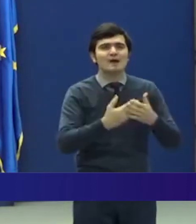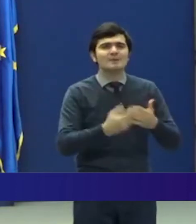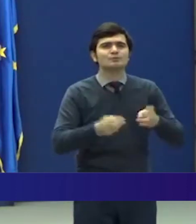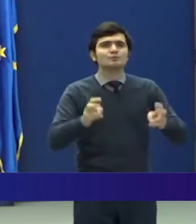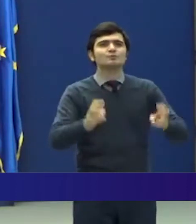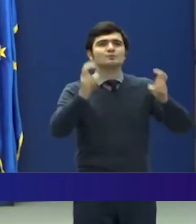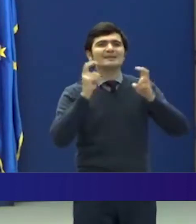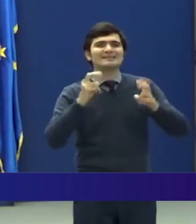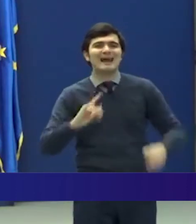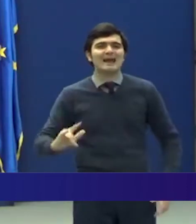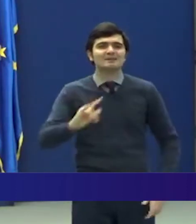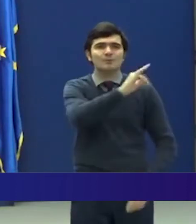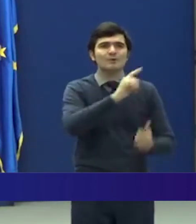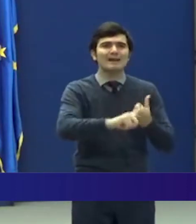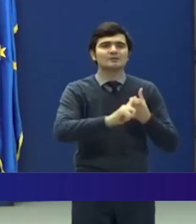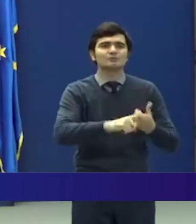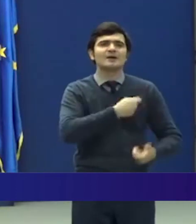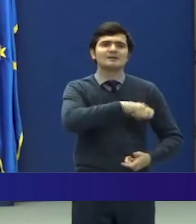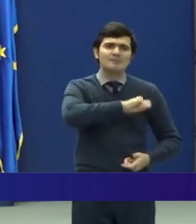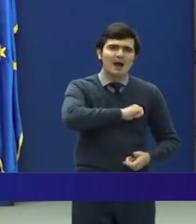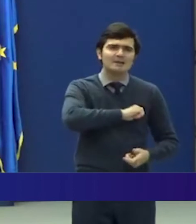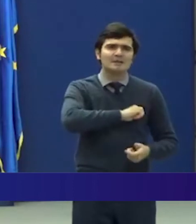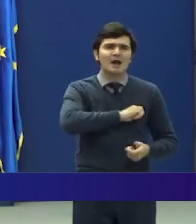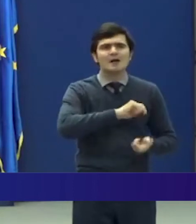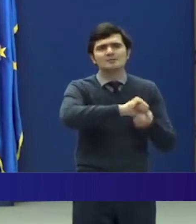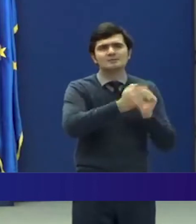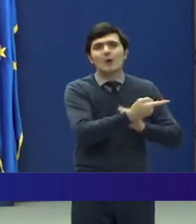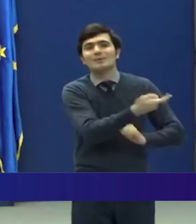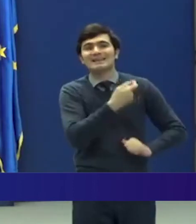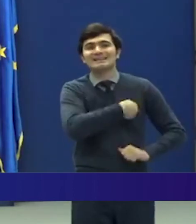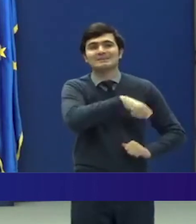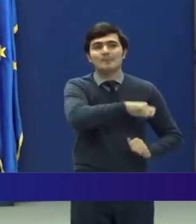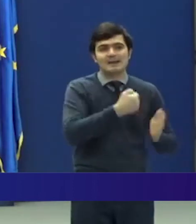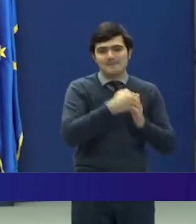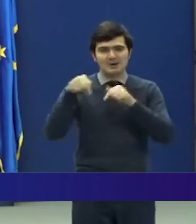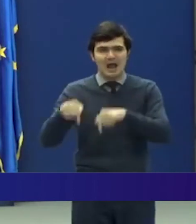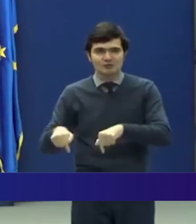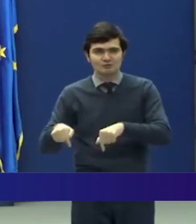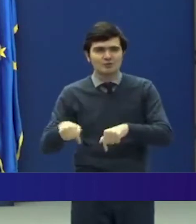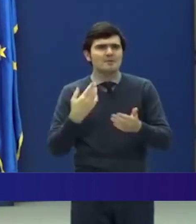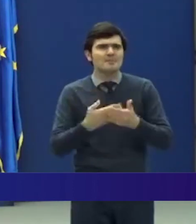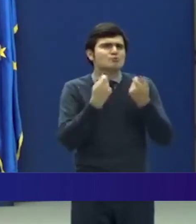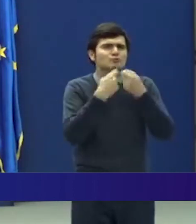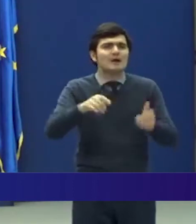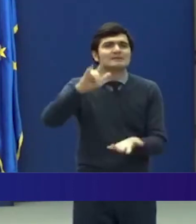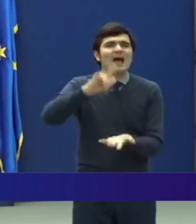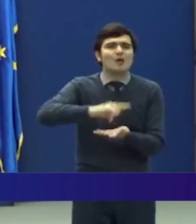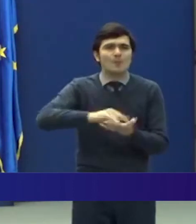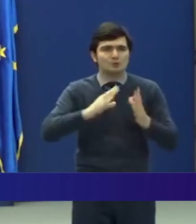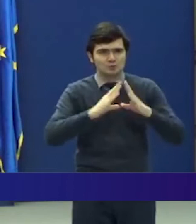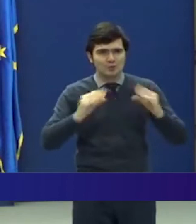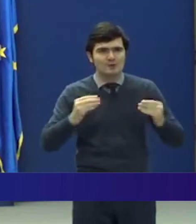zborurilor către Spania și din Spania pentru toate aeroporturile din